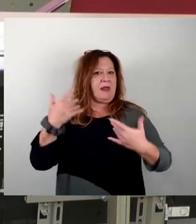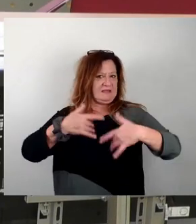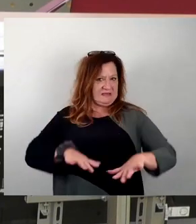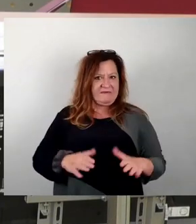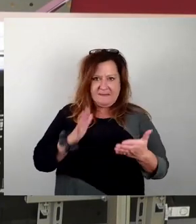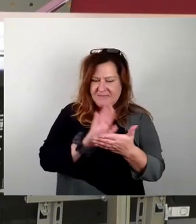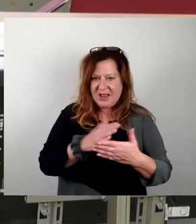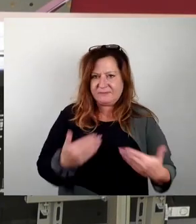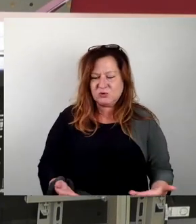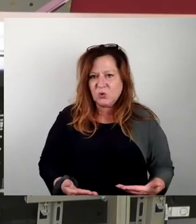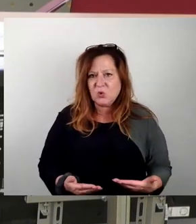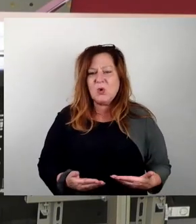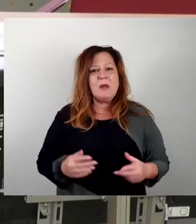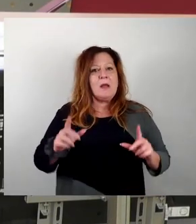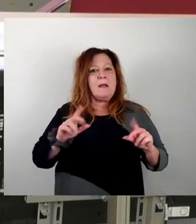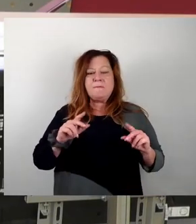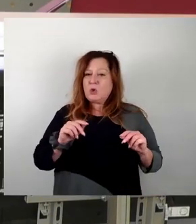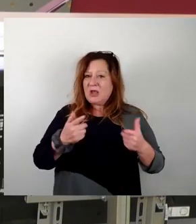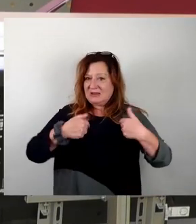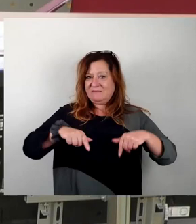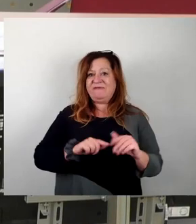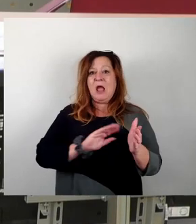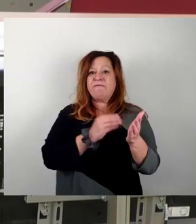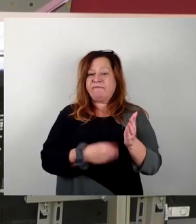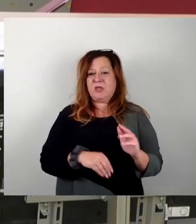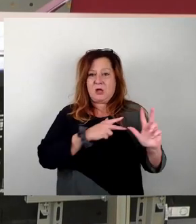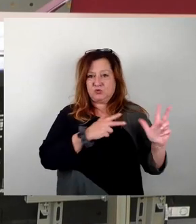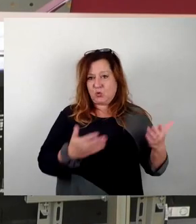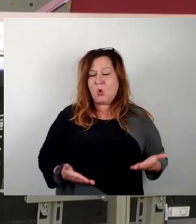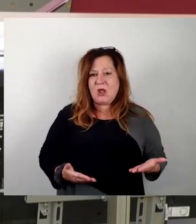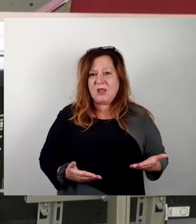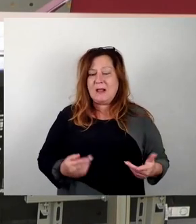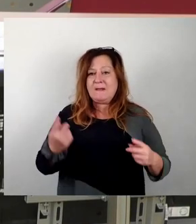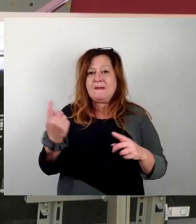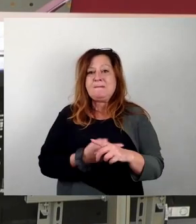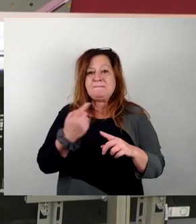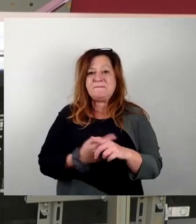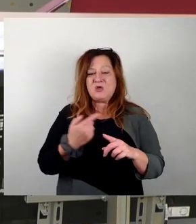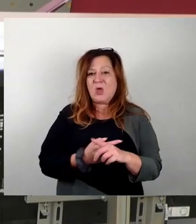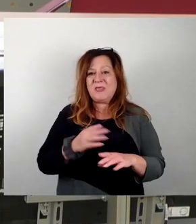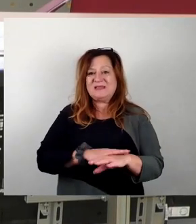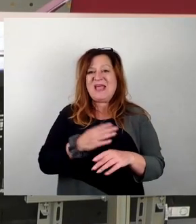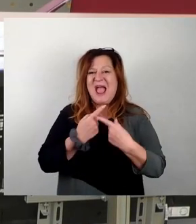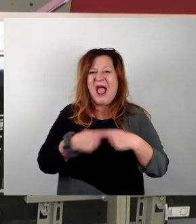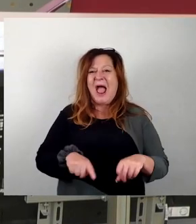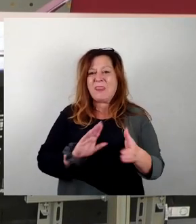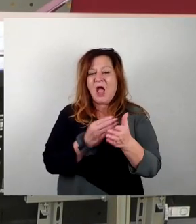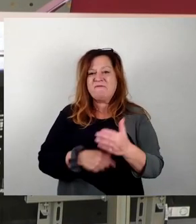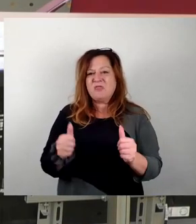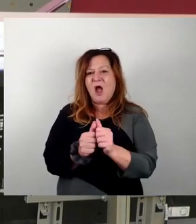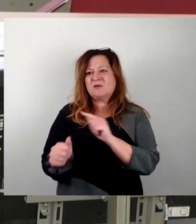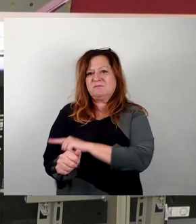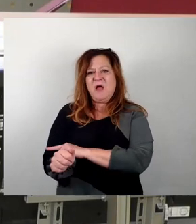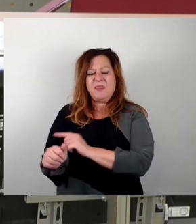erweisen wir uns als vertragstreu, gerade in einer Zeit, wo der andere Vertragspartner jede vertragliche Regelung